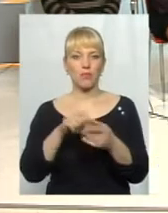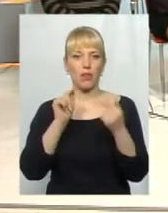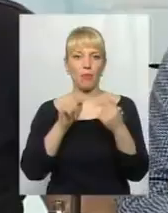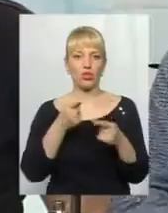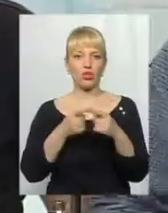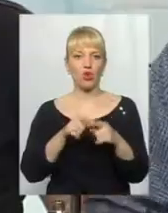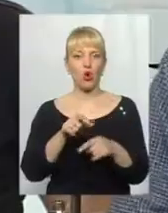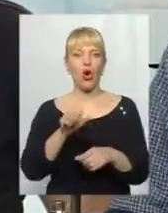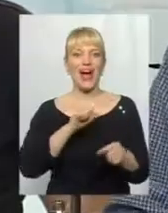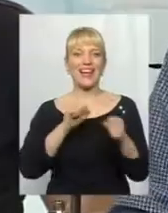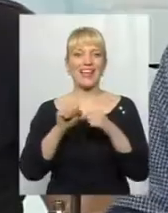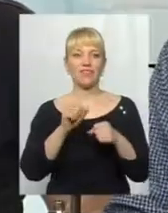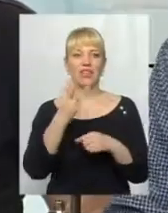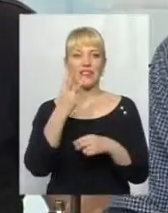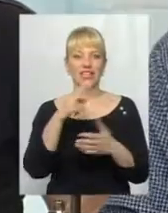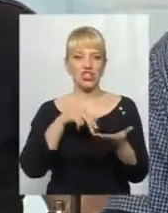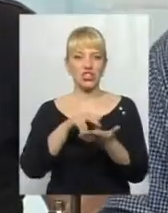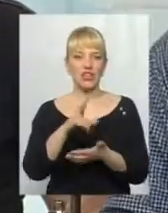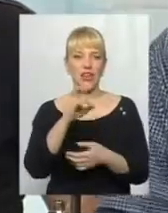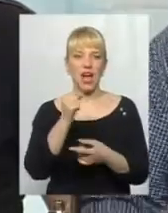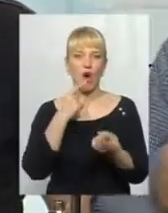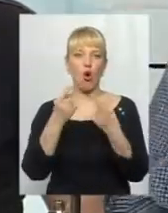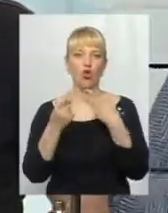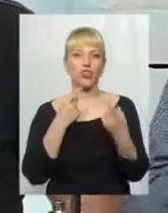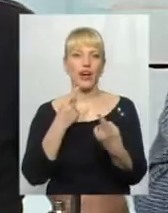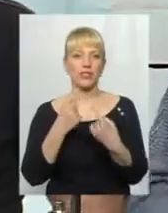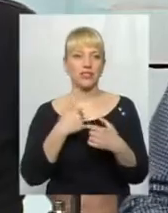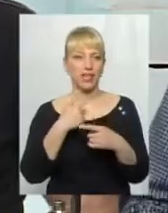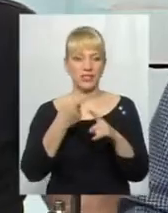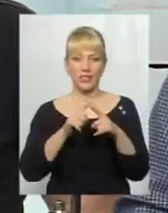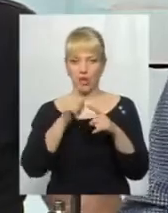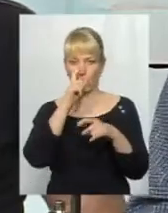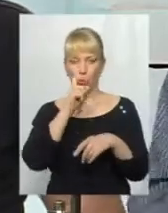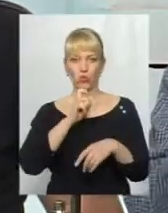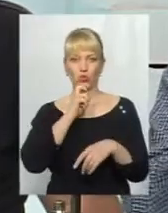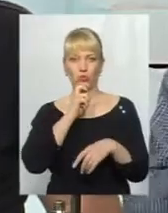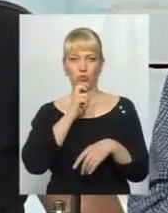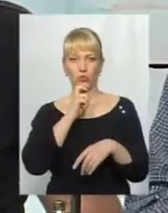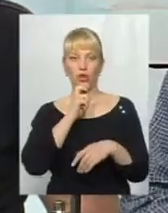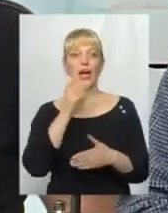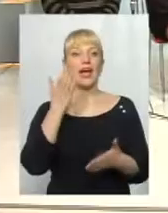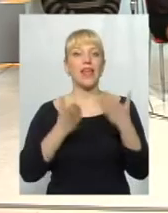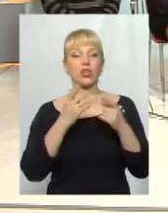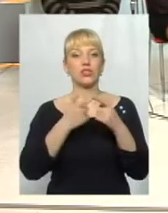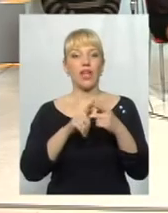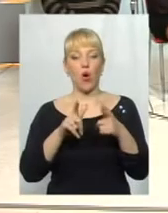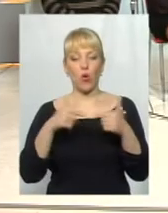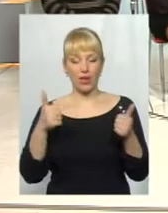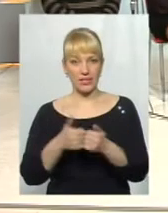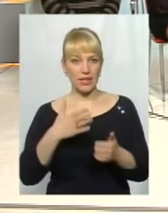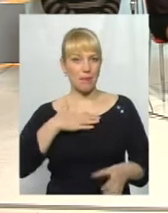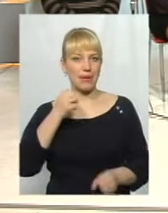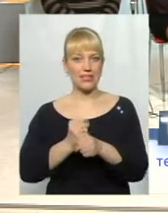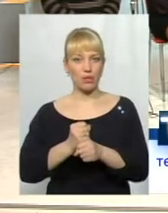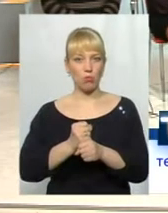керівника, тричі йде з ним на контакт? Я це не розумію. Тобто це на ваку думку, це свої рідні